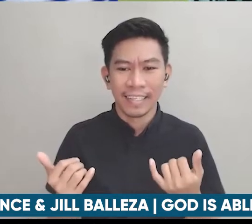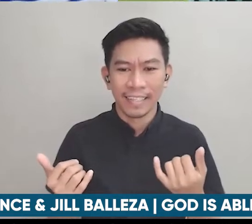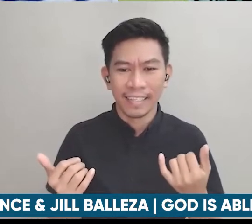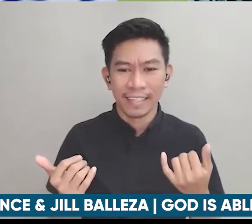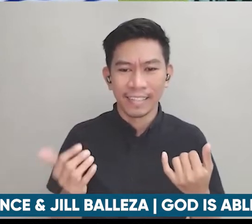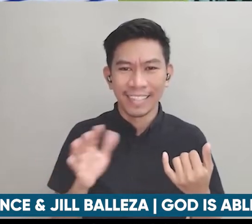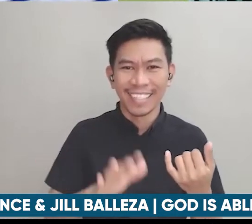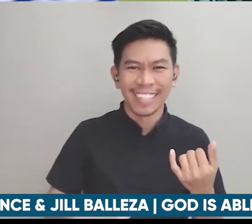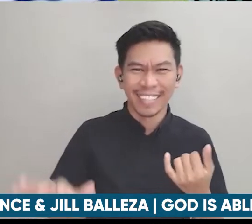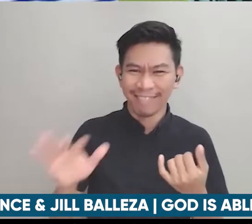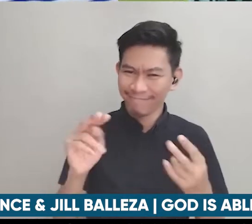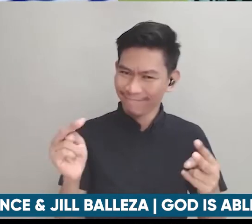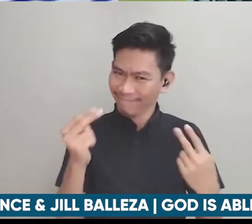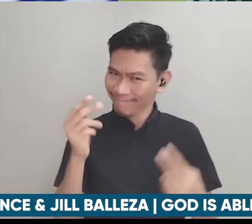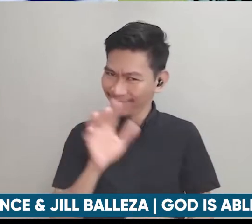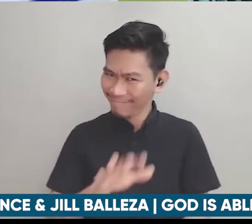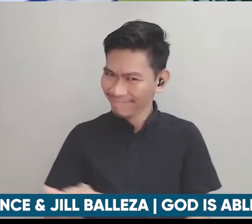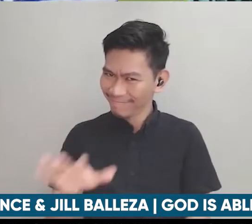sino